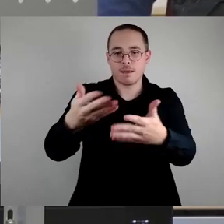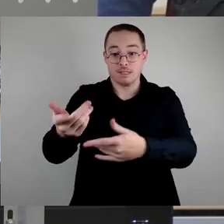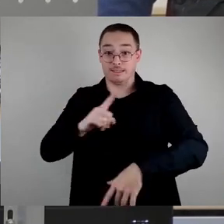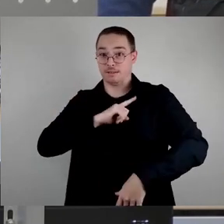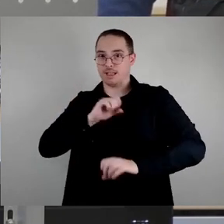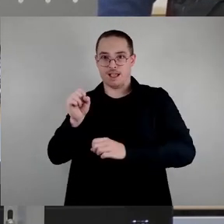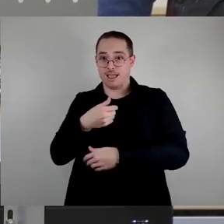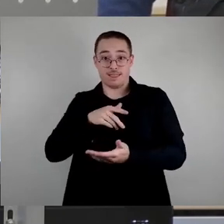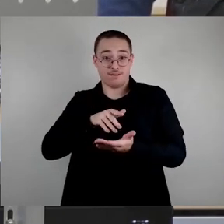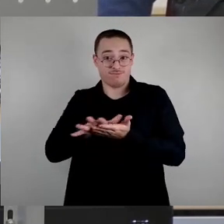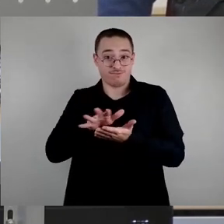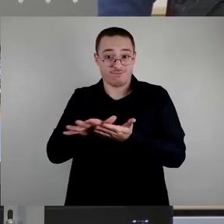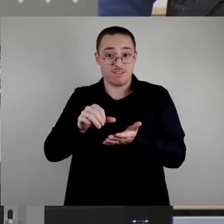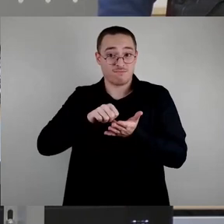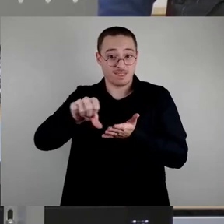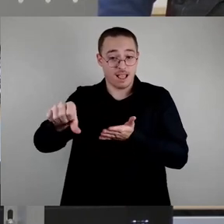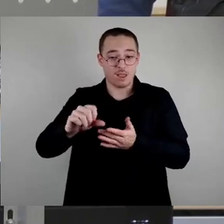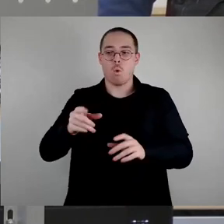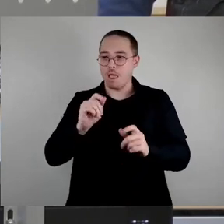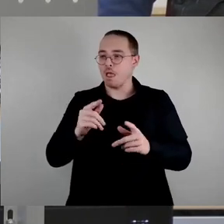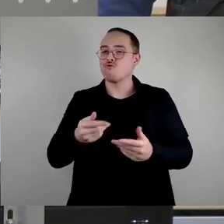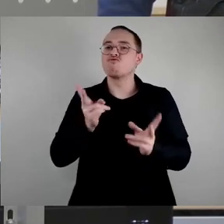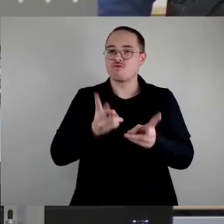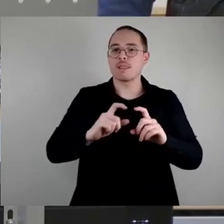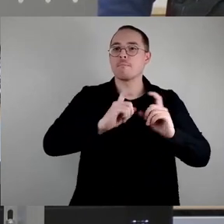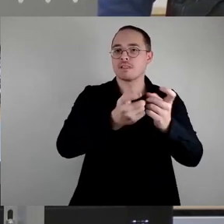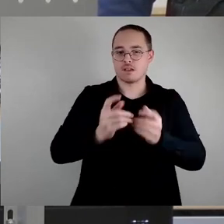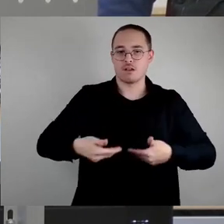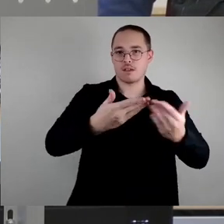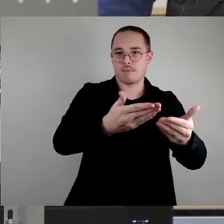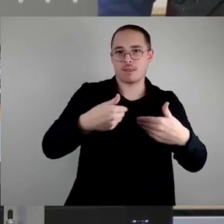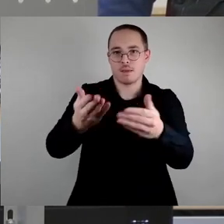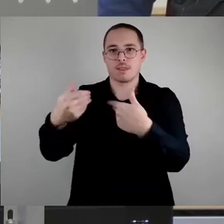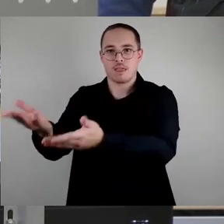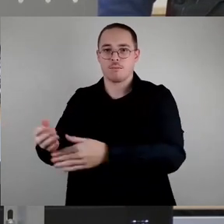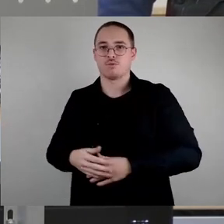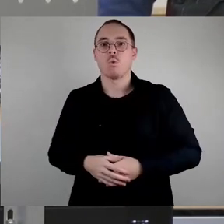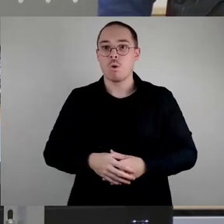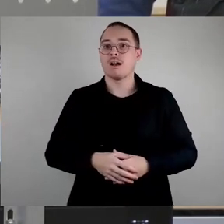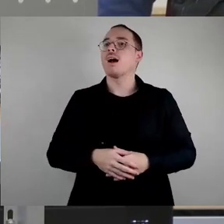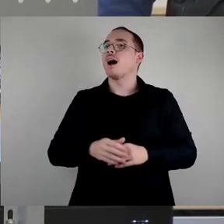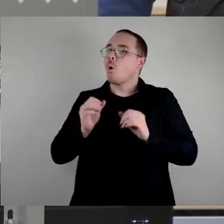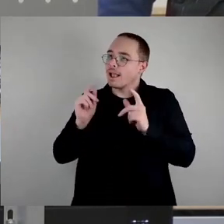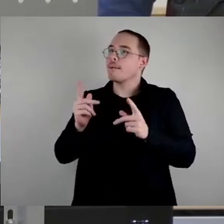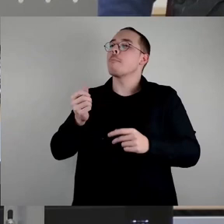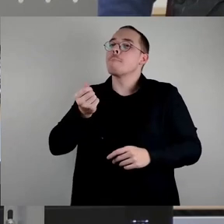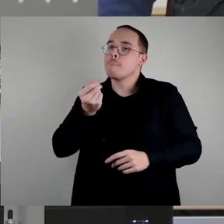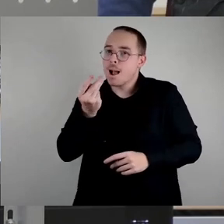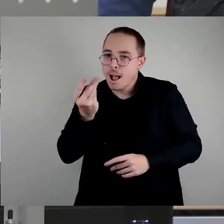gibt es, das ist definitiv so, aber es läuft oft eben auch anders herum, dass eben aus den Stadtbezirken heraus